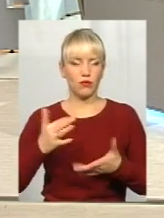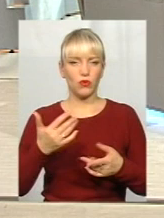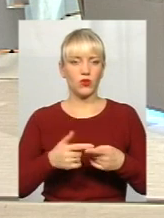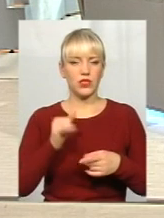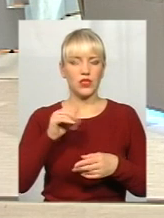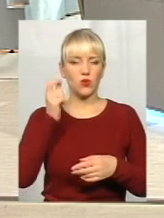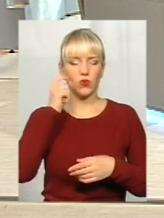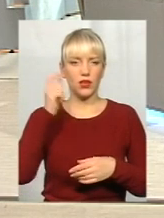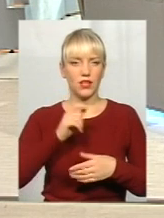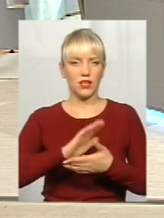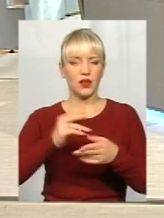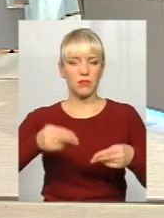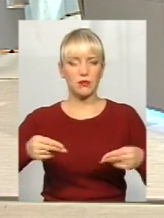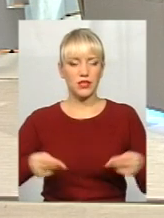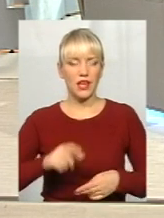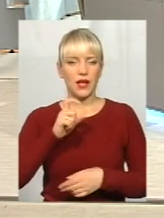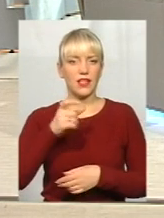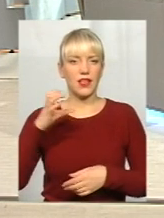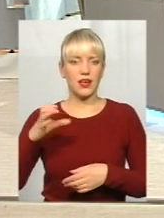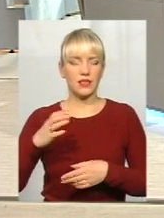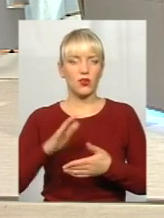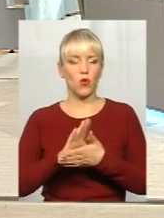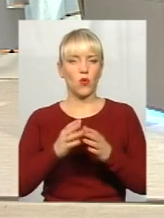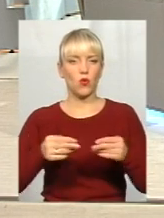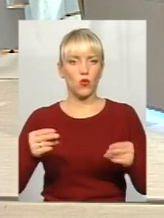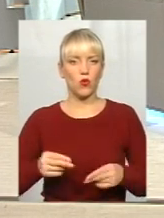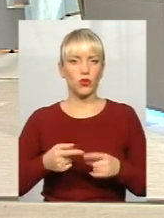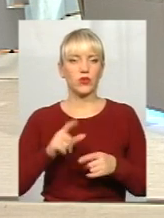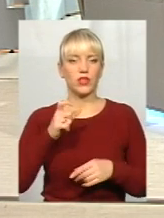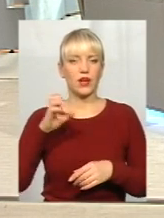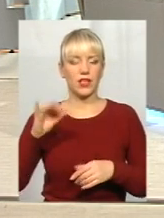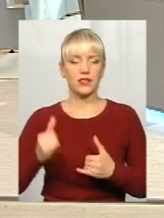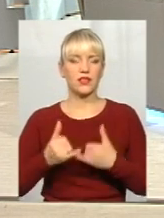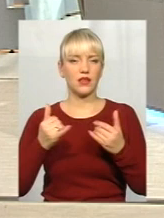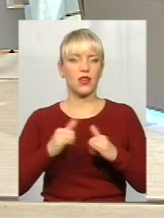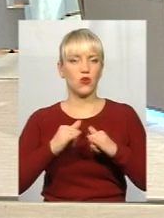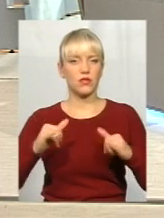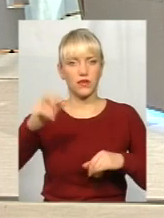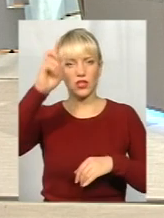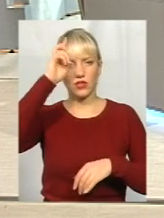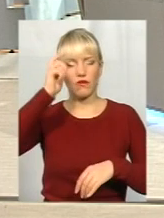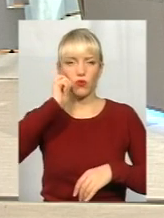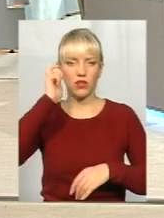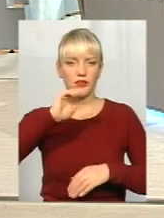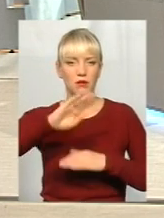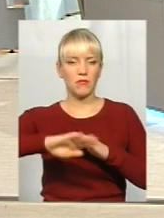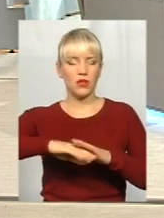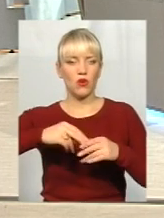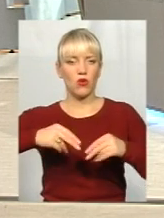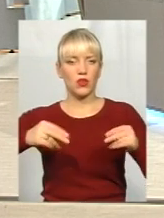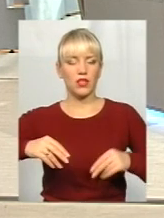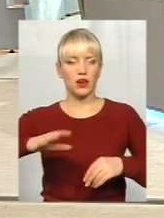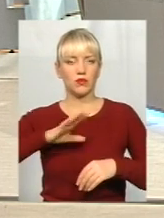відповідну угоду, і Європейський Союз для розвитку держави Україна під контракт, був підписаний